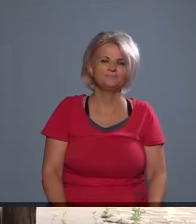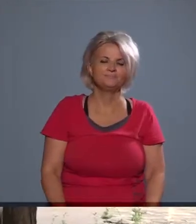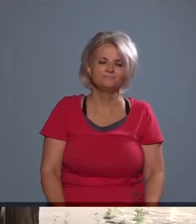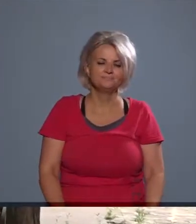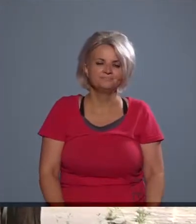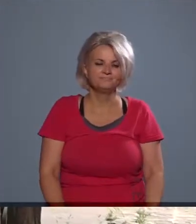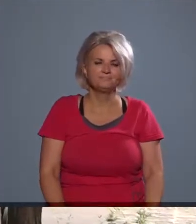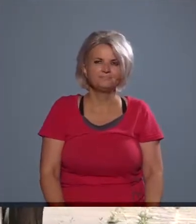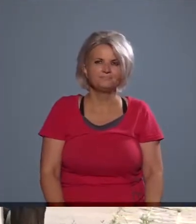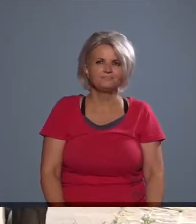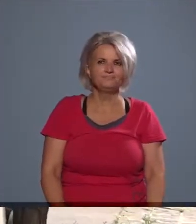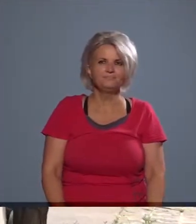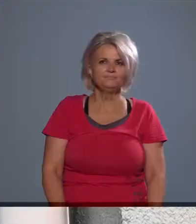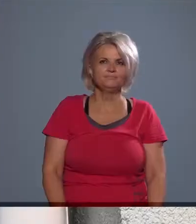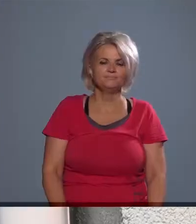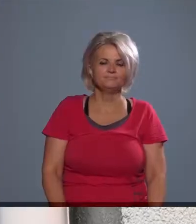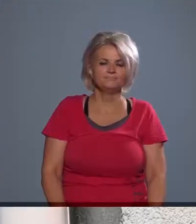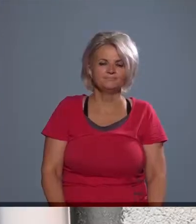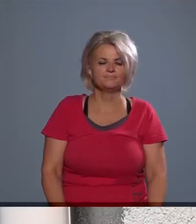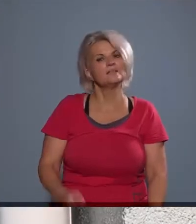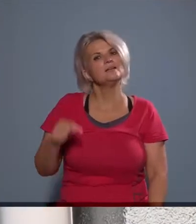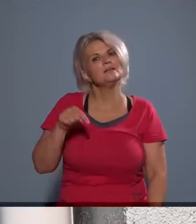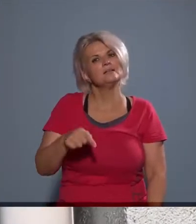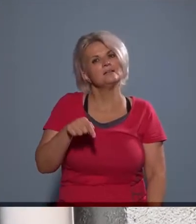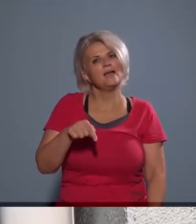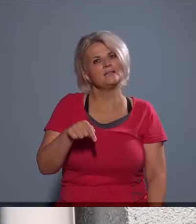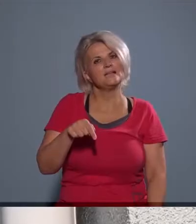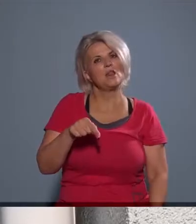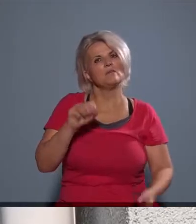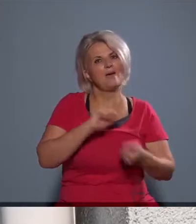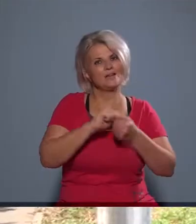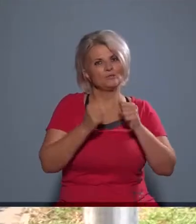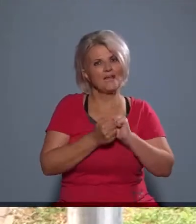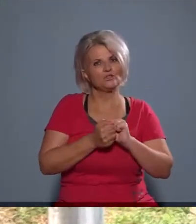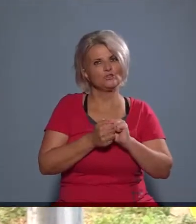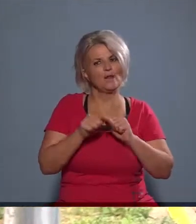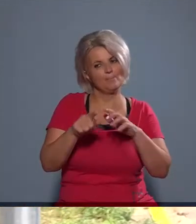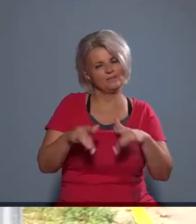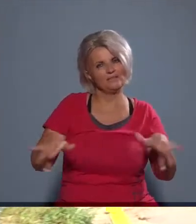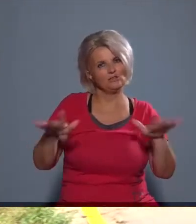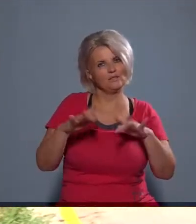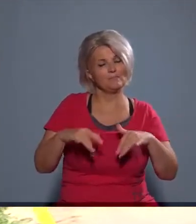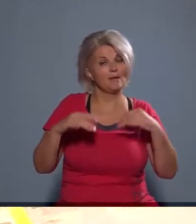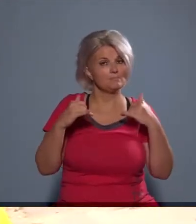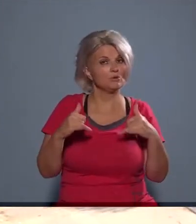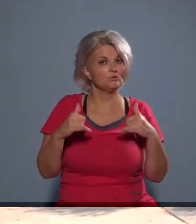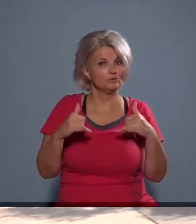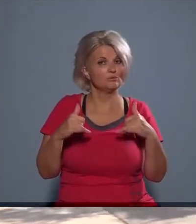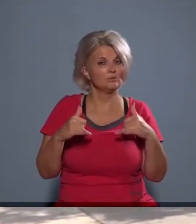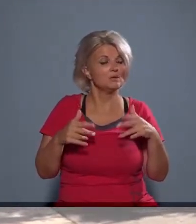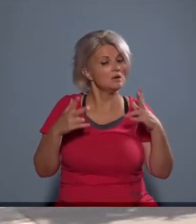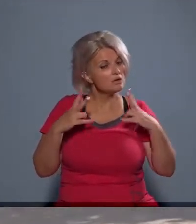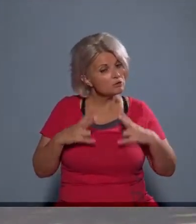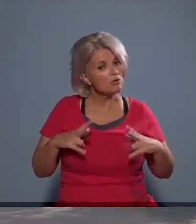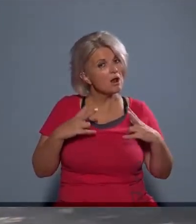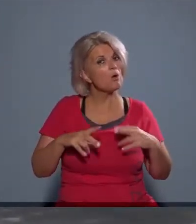Végül is most akkor ezzel a változással ebben a térségben pillanatnyilag